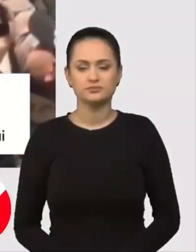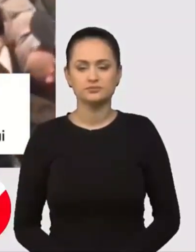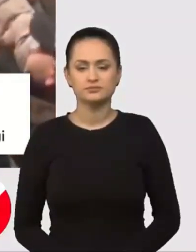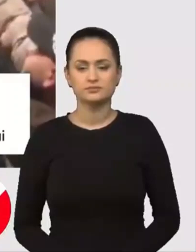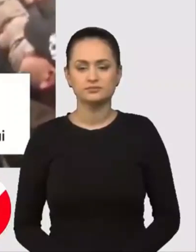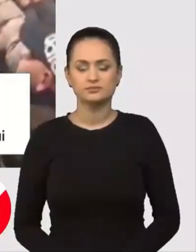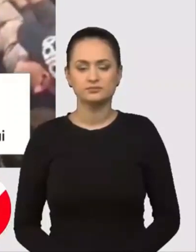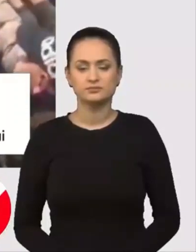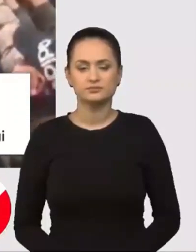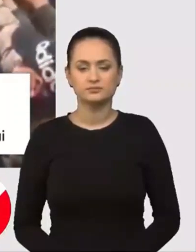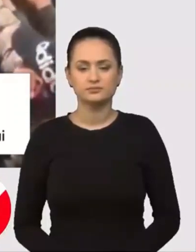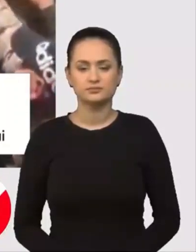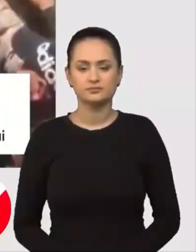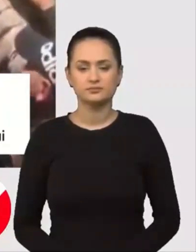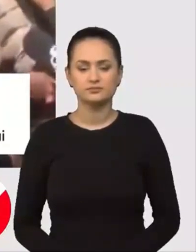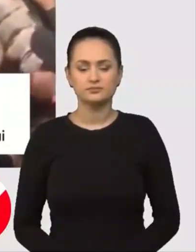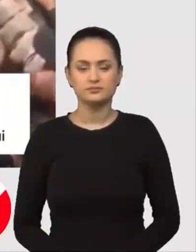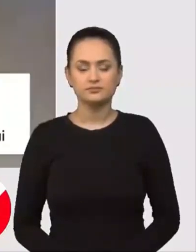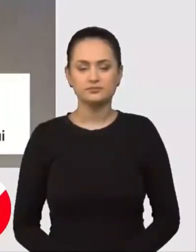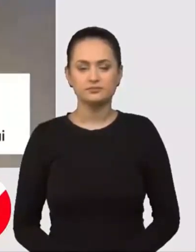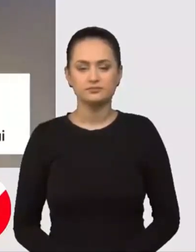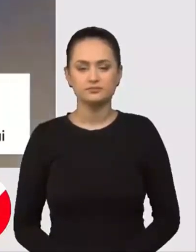Să vă